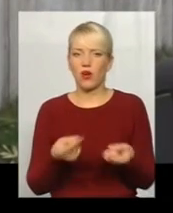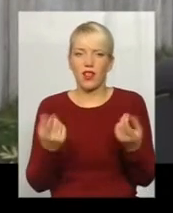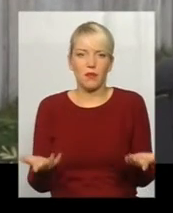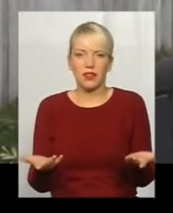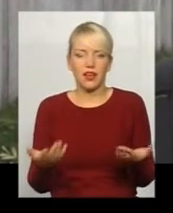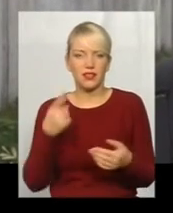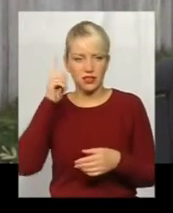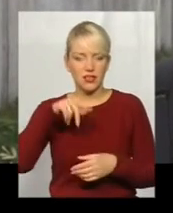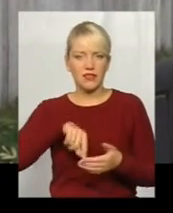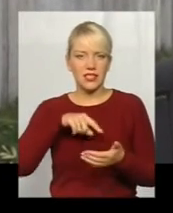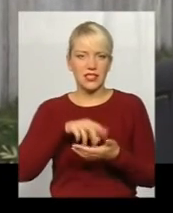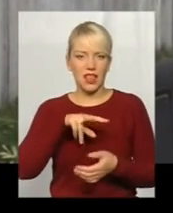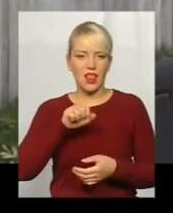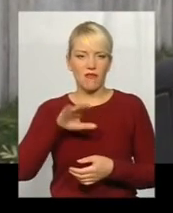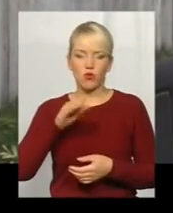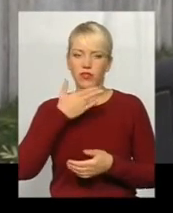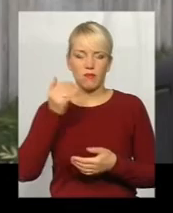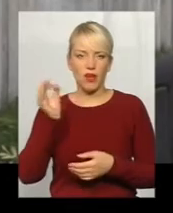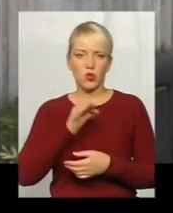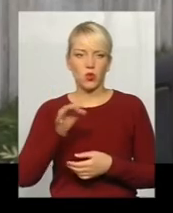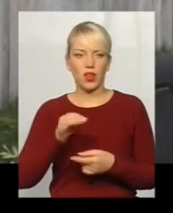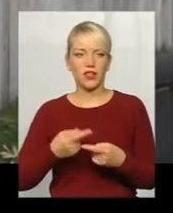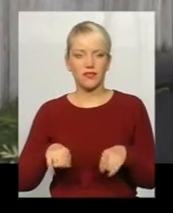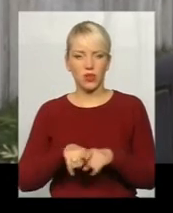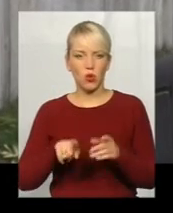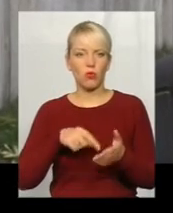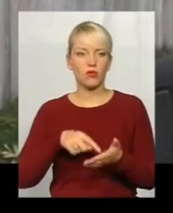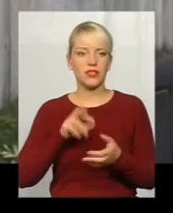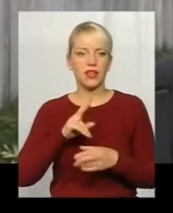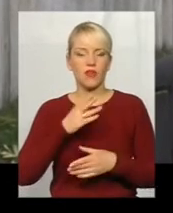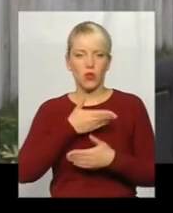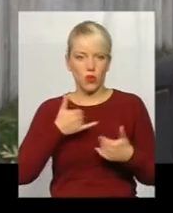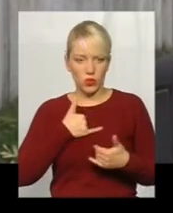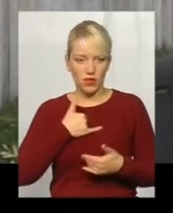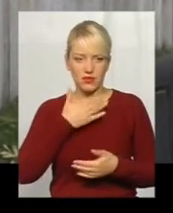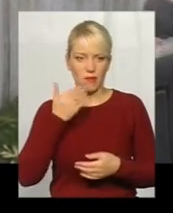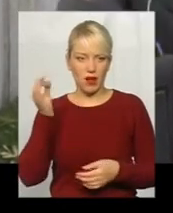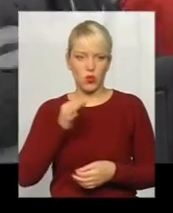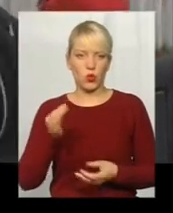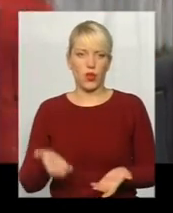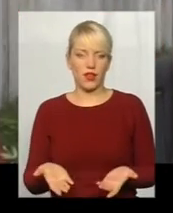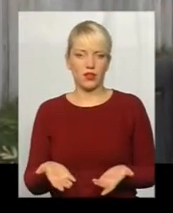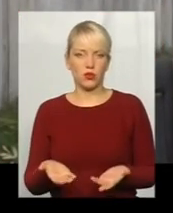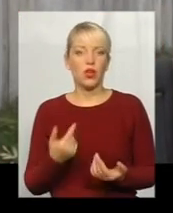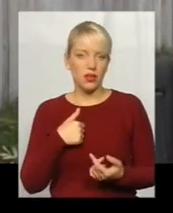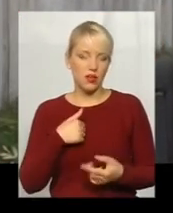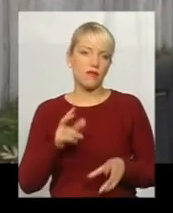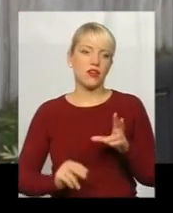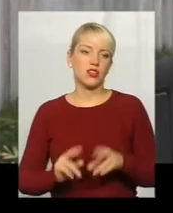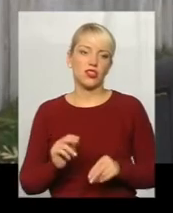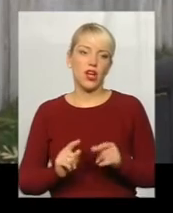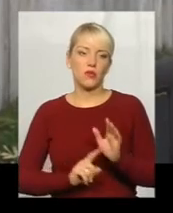знаєте, в Славуті в центрі немає туалету. Розумієте, в такому місті, як наше, немає туалету. Я вважаю, що